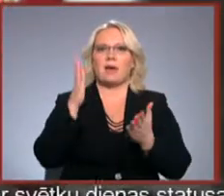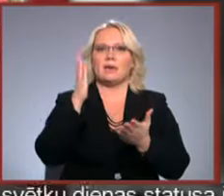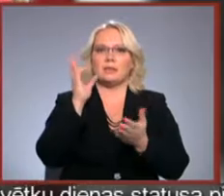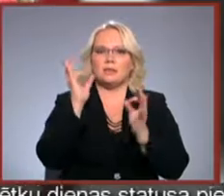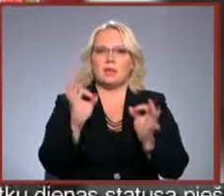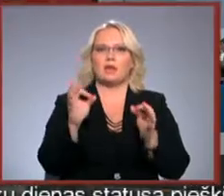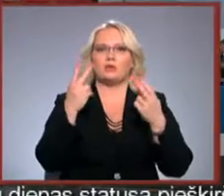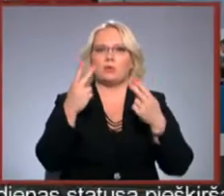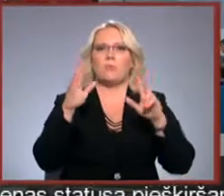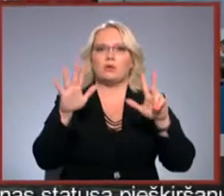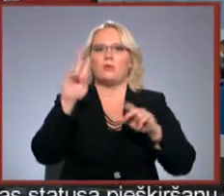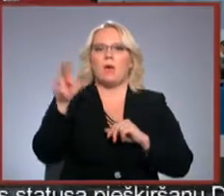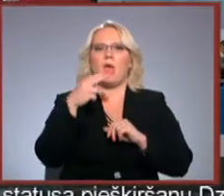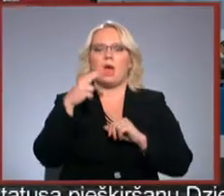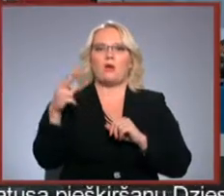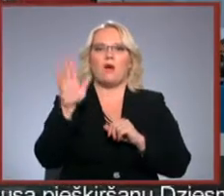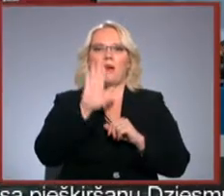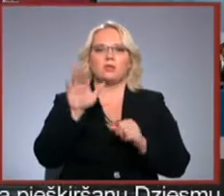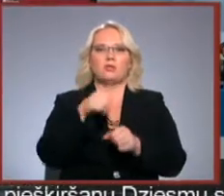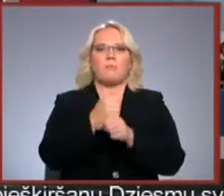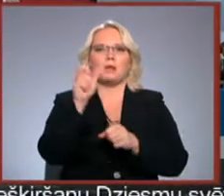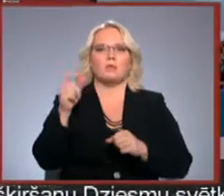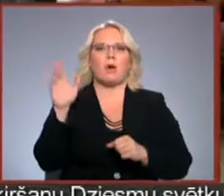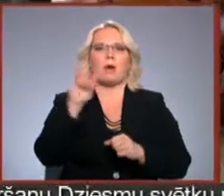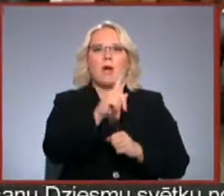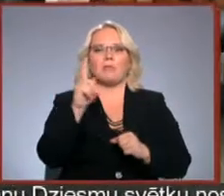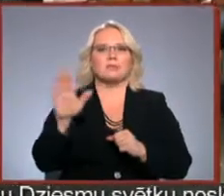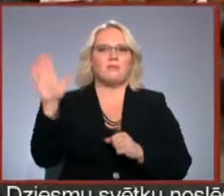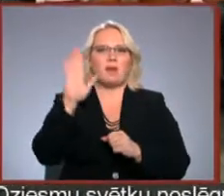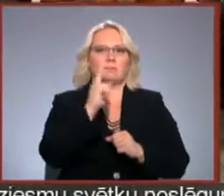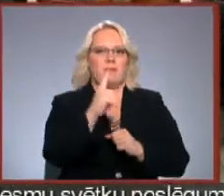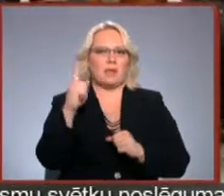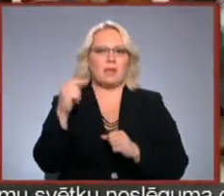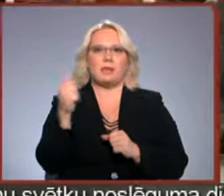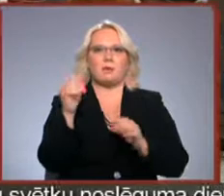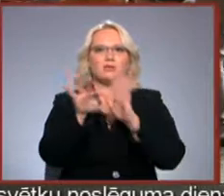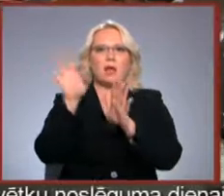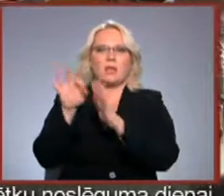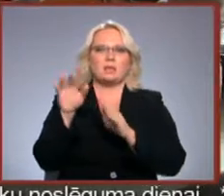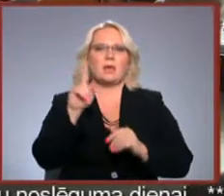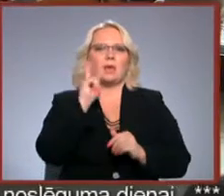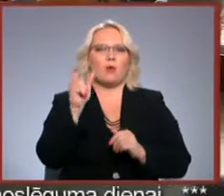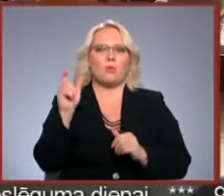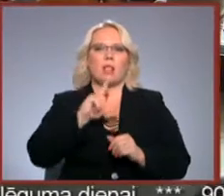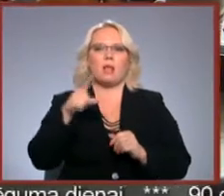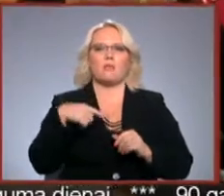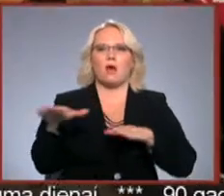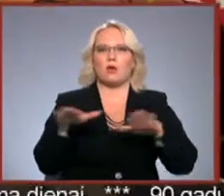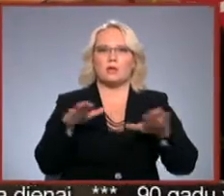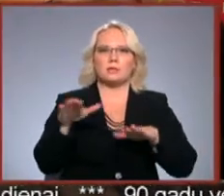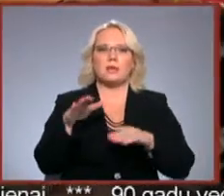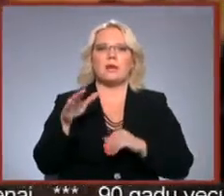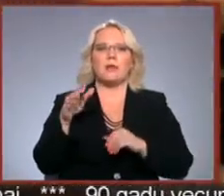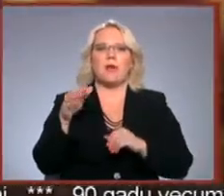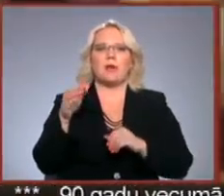178 Eiropas valstu pārstāvi no katras valsts pa vienām. Īpašu atlasi izturējuši jaunieši, ko Latvijā organizēja Eiropas